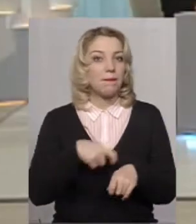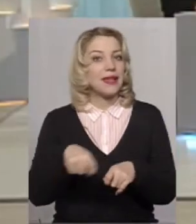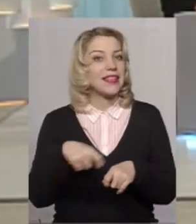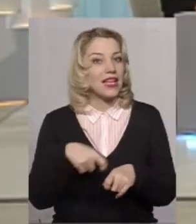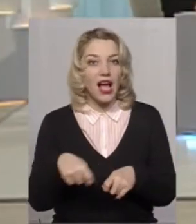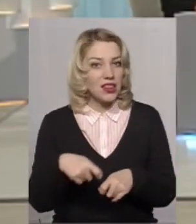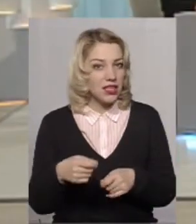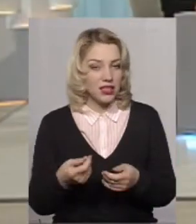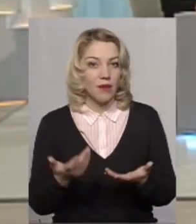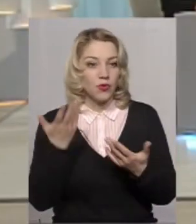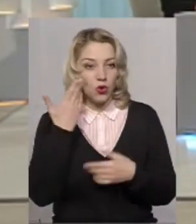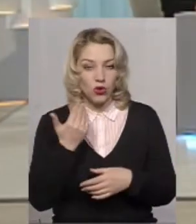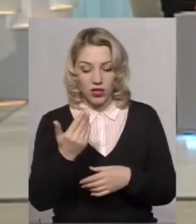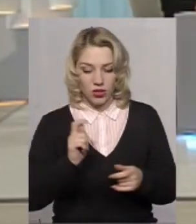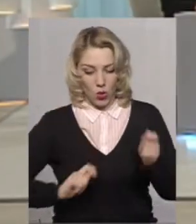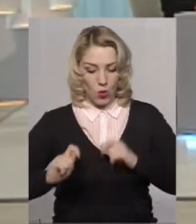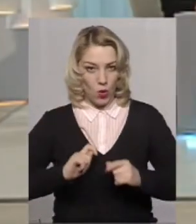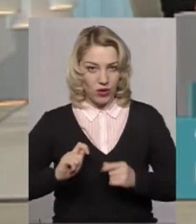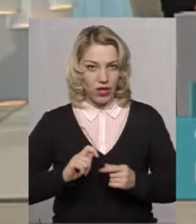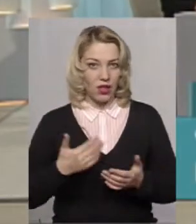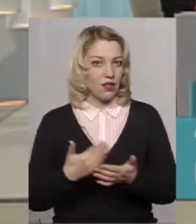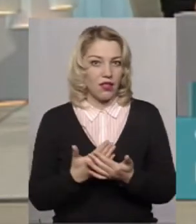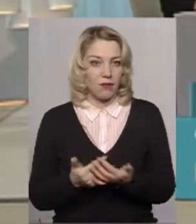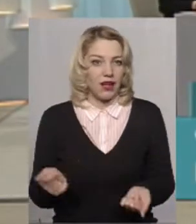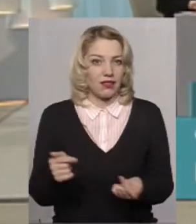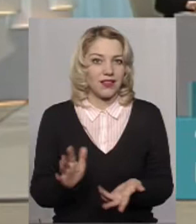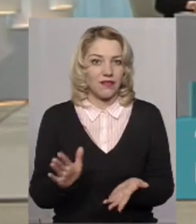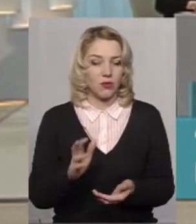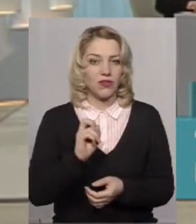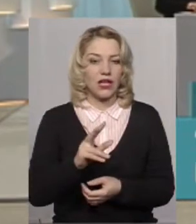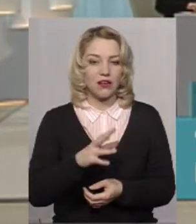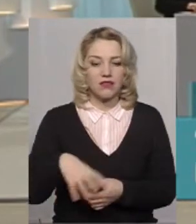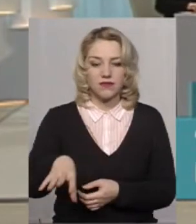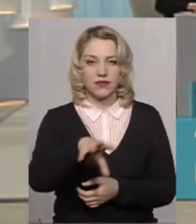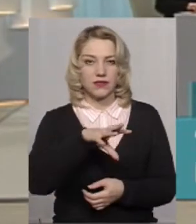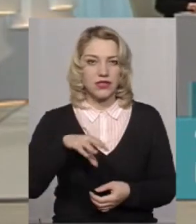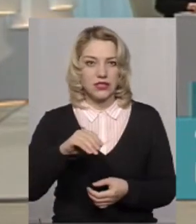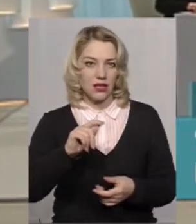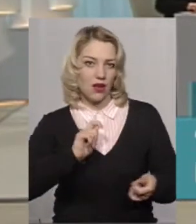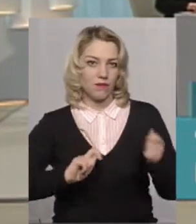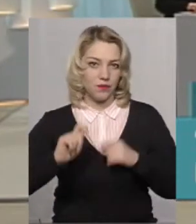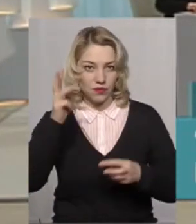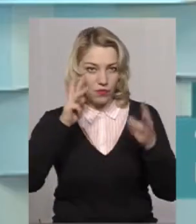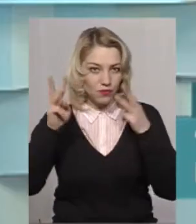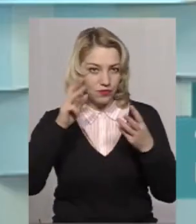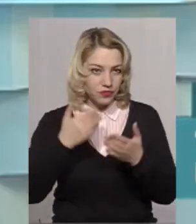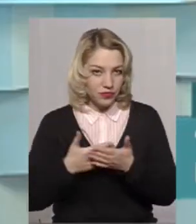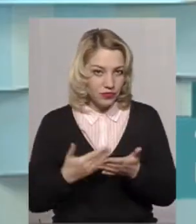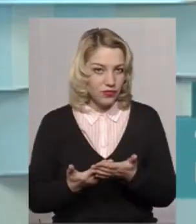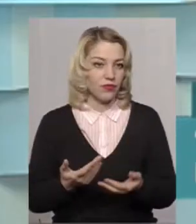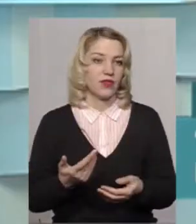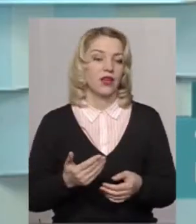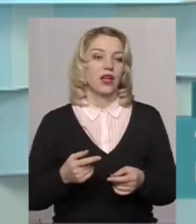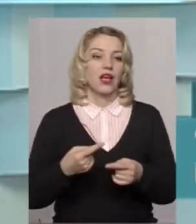матеріальний, коли її одяг не відповідає, наприклад, більшості одягу однолітків,